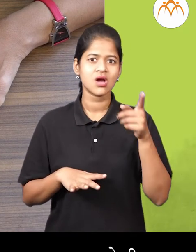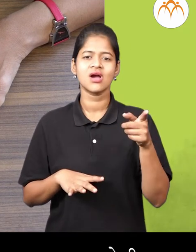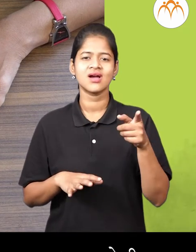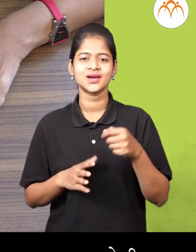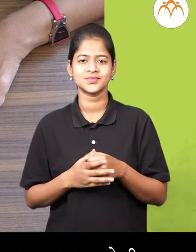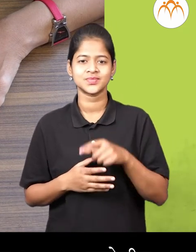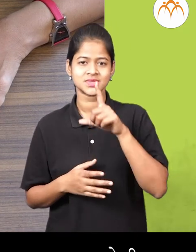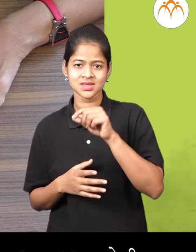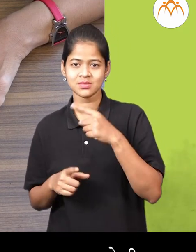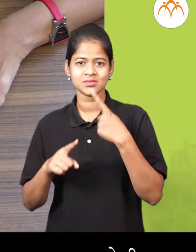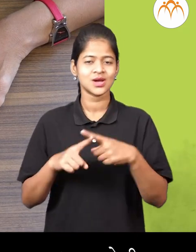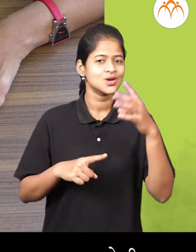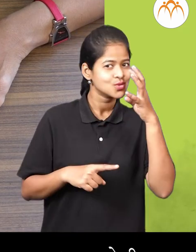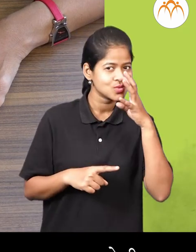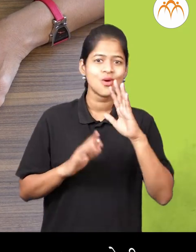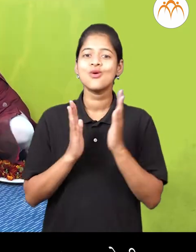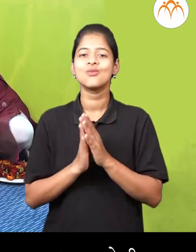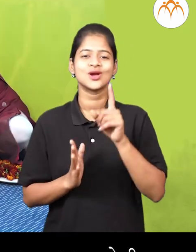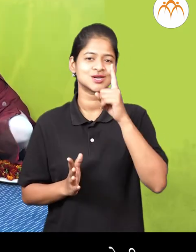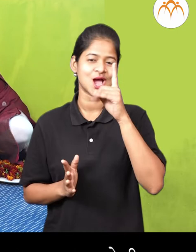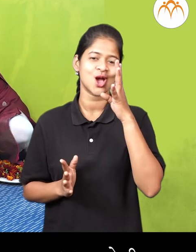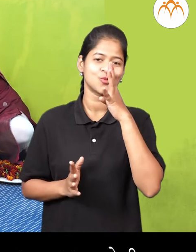दाहा दिक नव एक उनिस